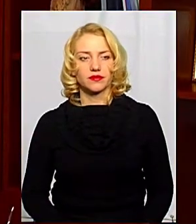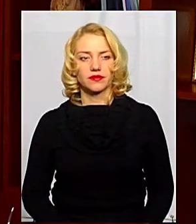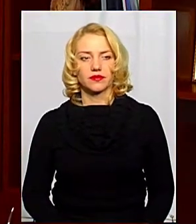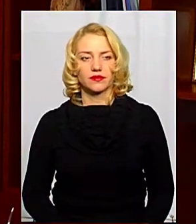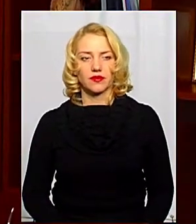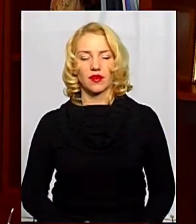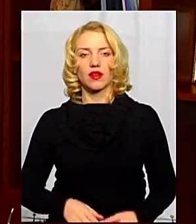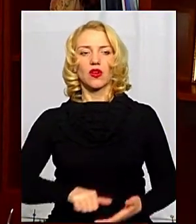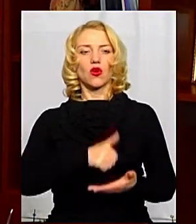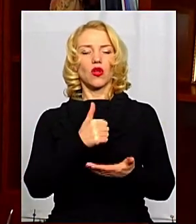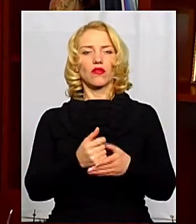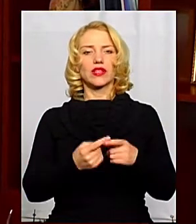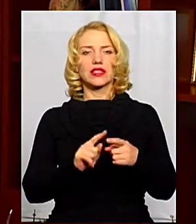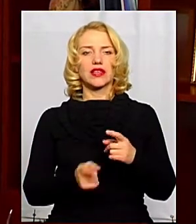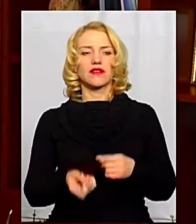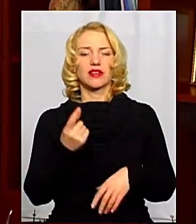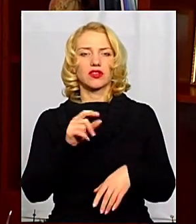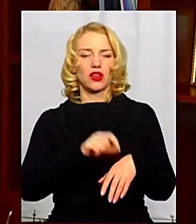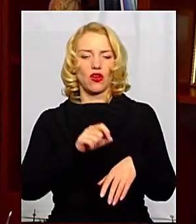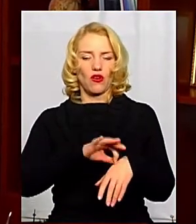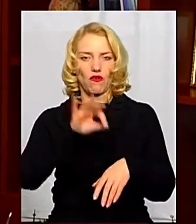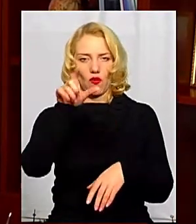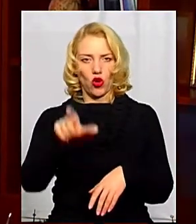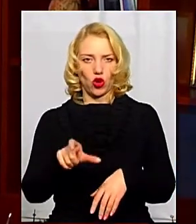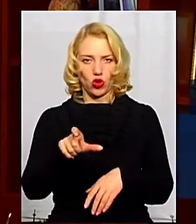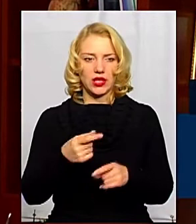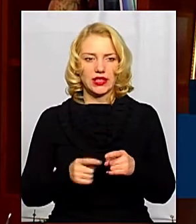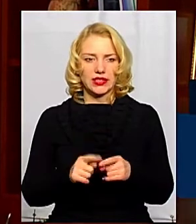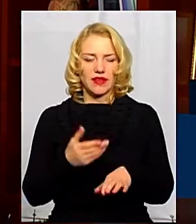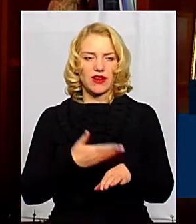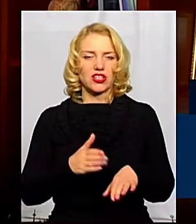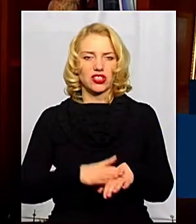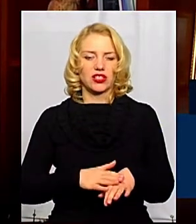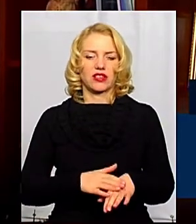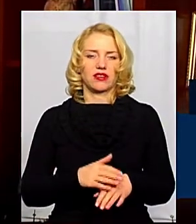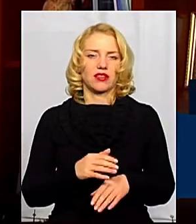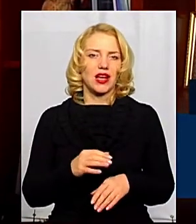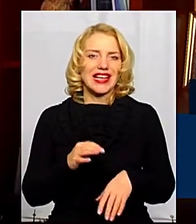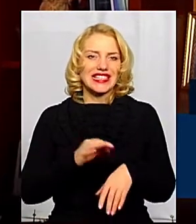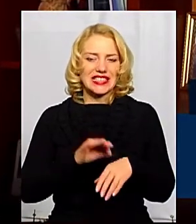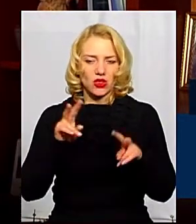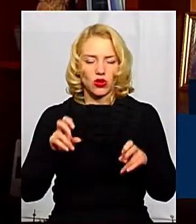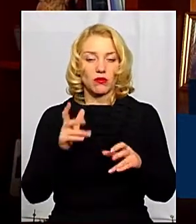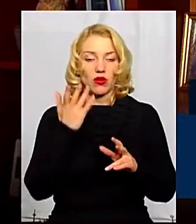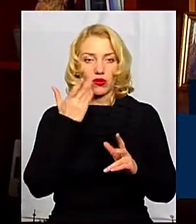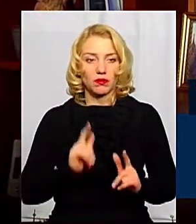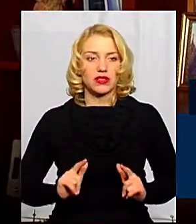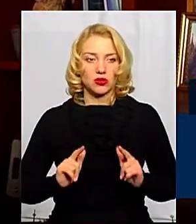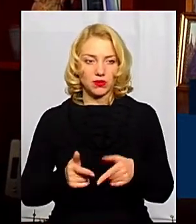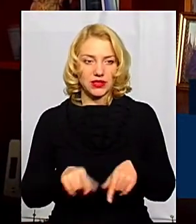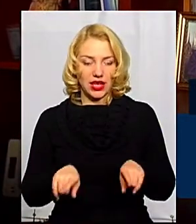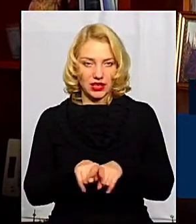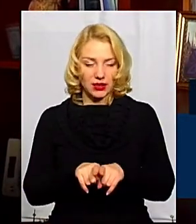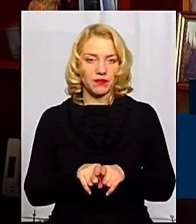Головне – це виявити цього хворого. Це важкий респіраторний синдром. І при поступленні хворих з таким